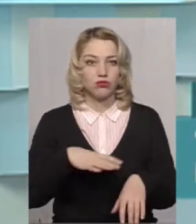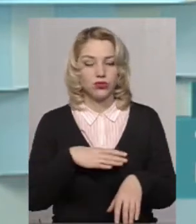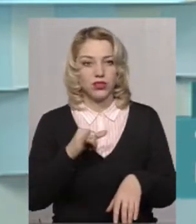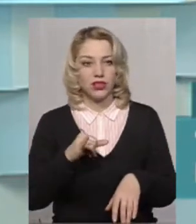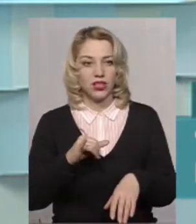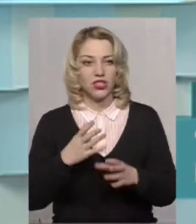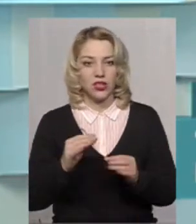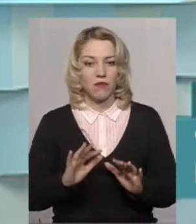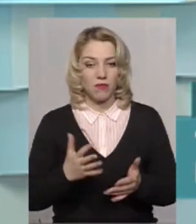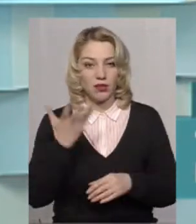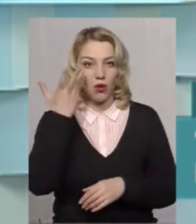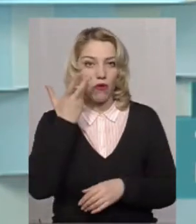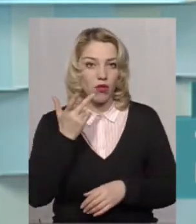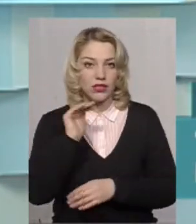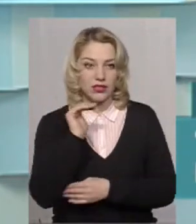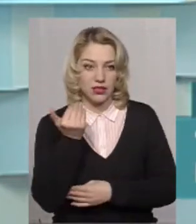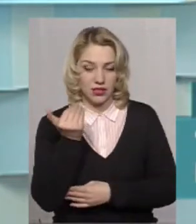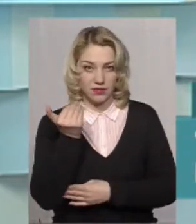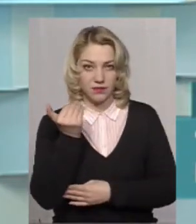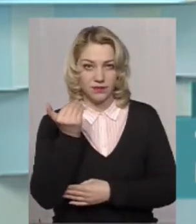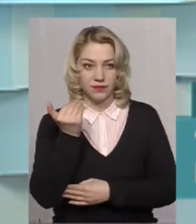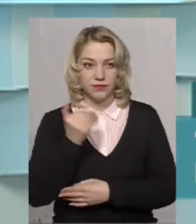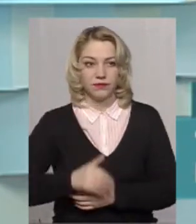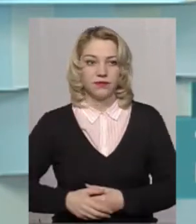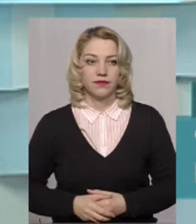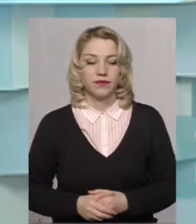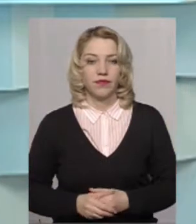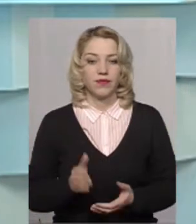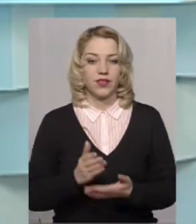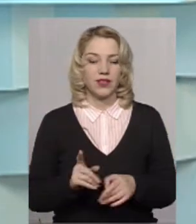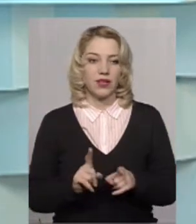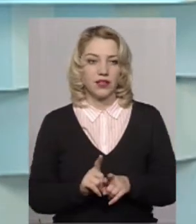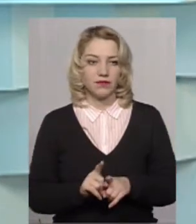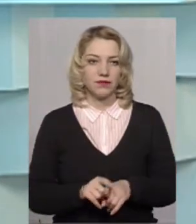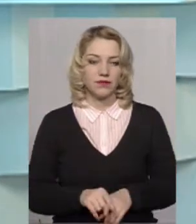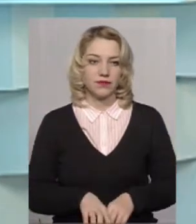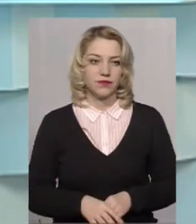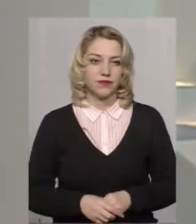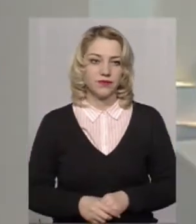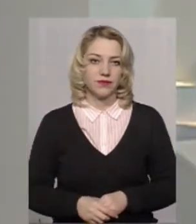момент, коли дитина є таким, знаєте,